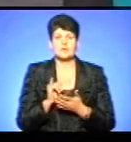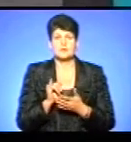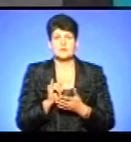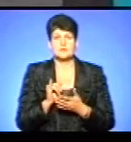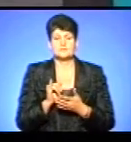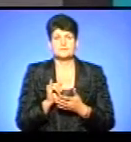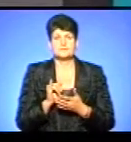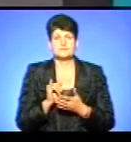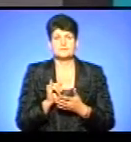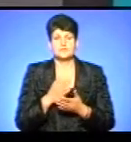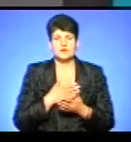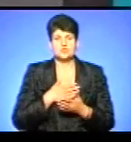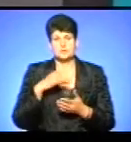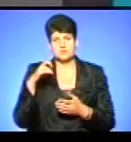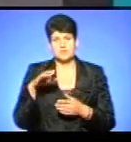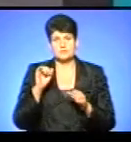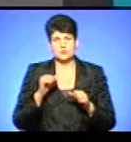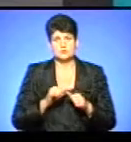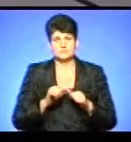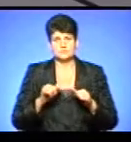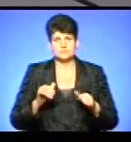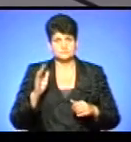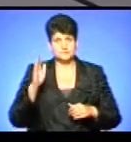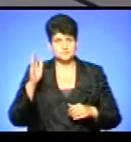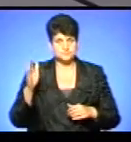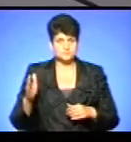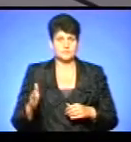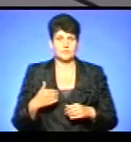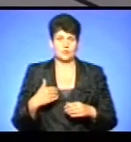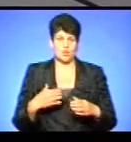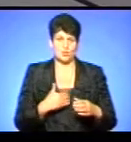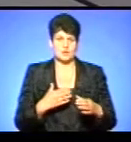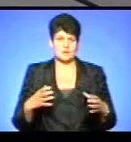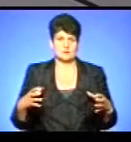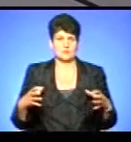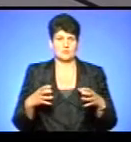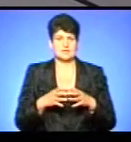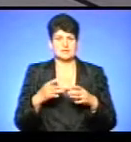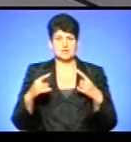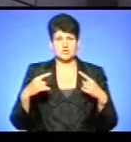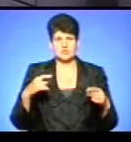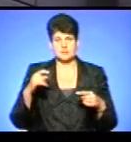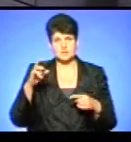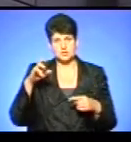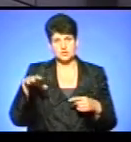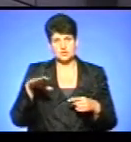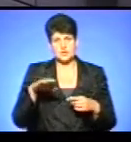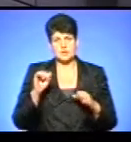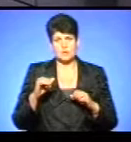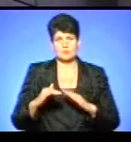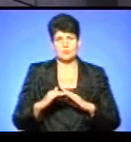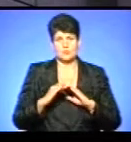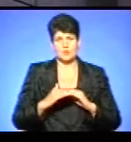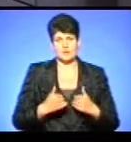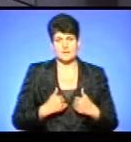наша держава могла рухатися вперед, ми би хотіли консолідуватися з іншими країнами, які би нам помогли.